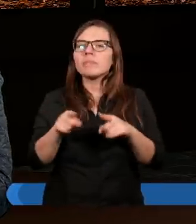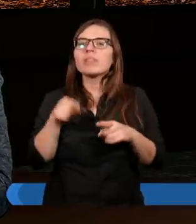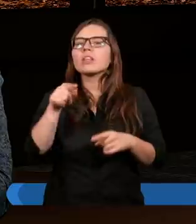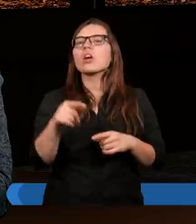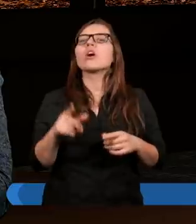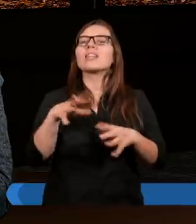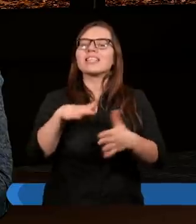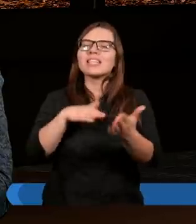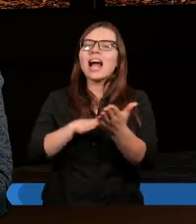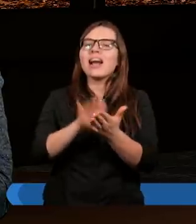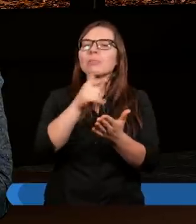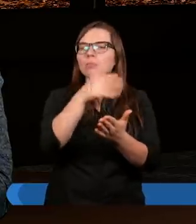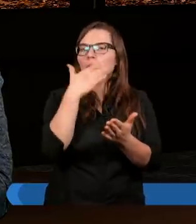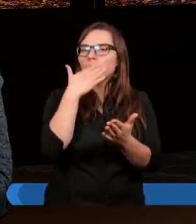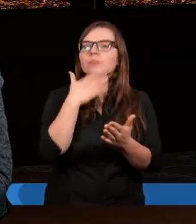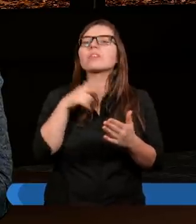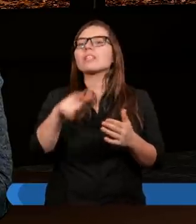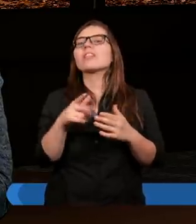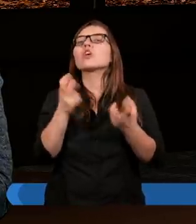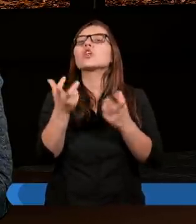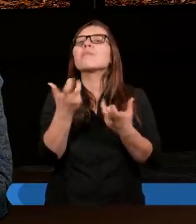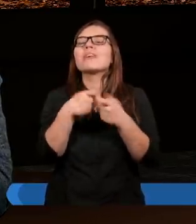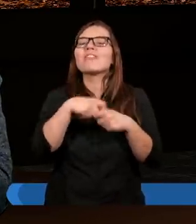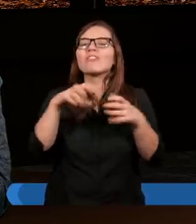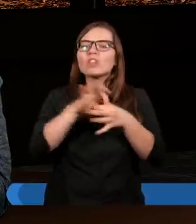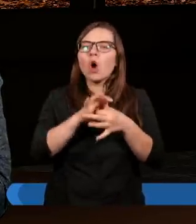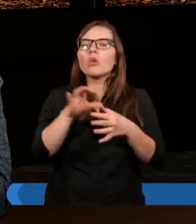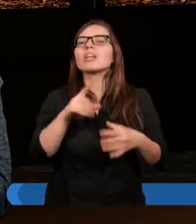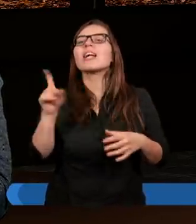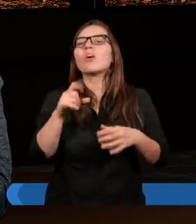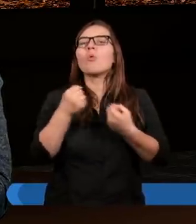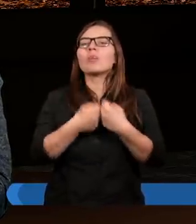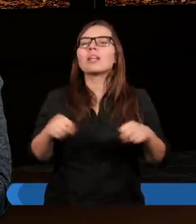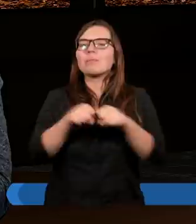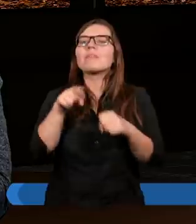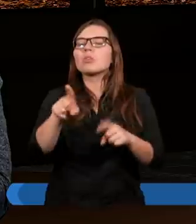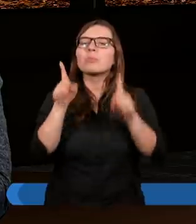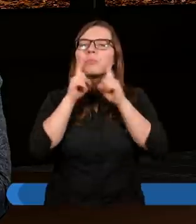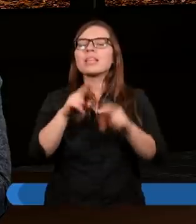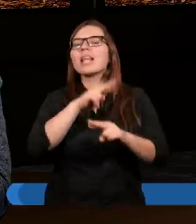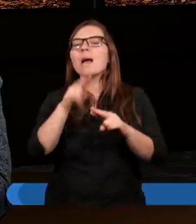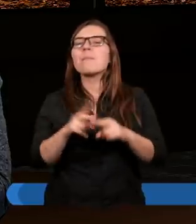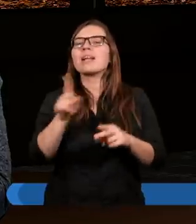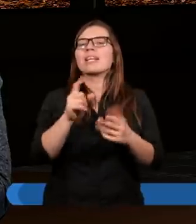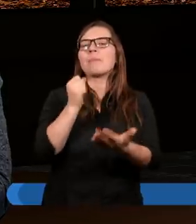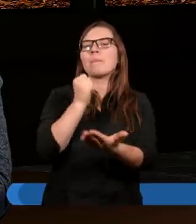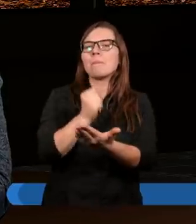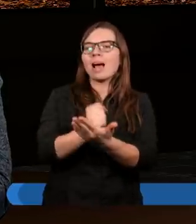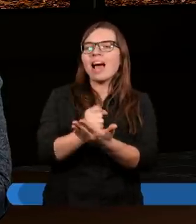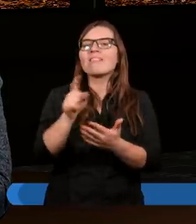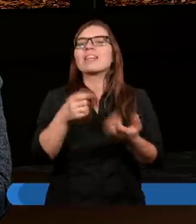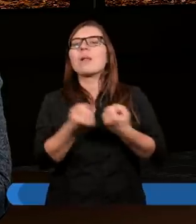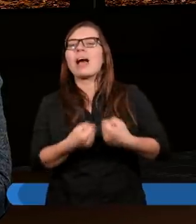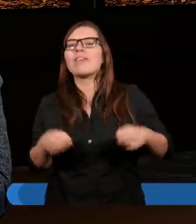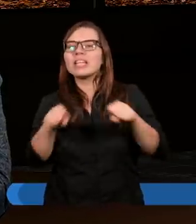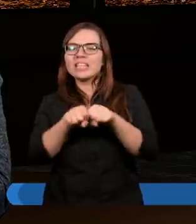początku zacząłeś, z czym wiąże się usprawiedliwienie. Konkretnie jest to taki termin prawny. Z prawem ze sprawiedliwością.